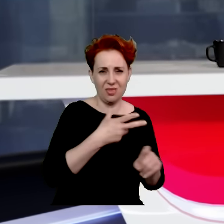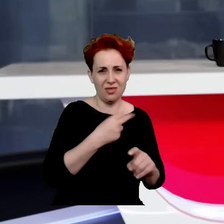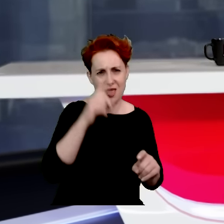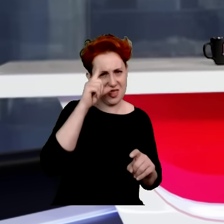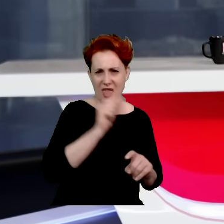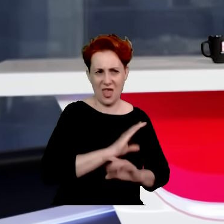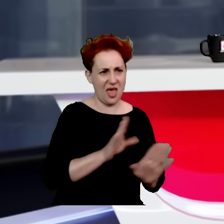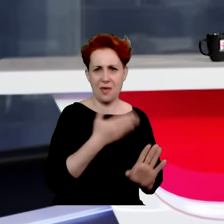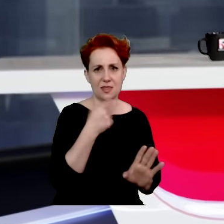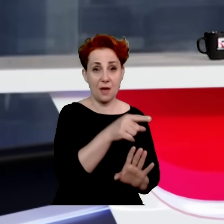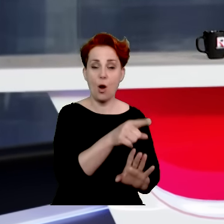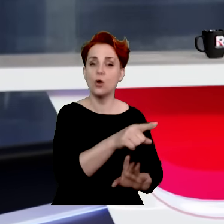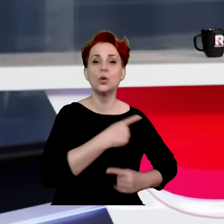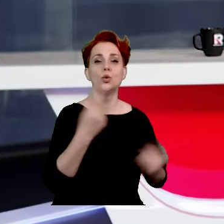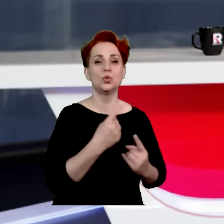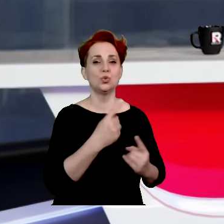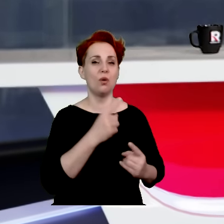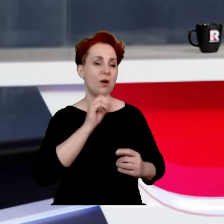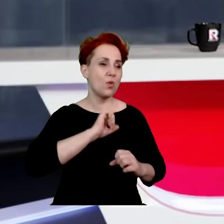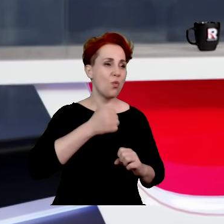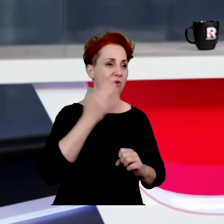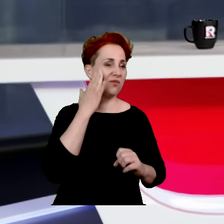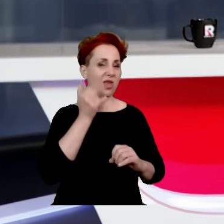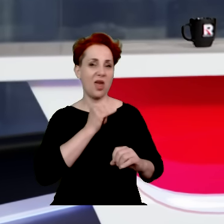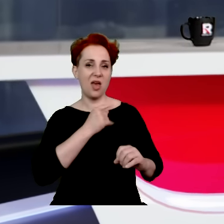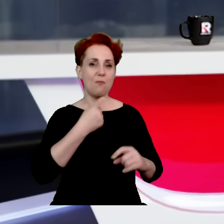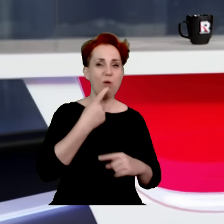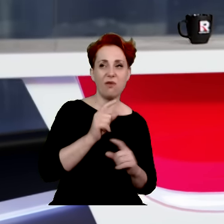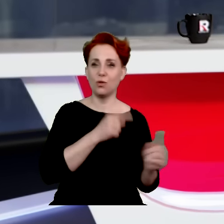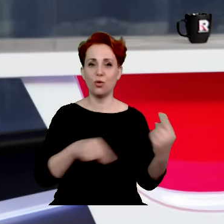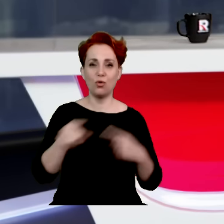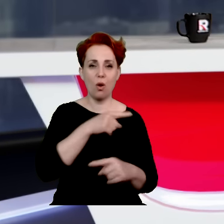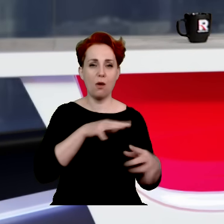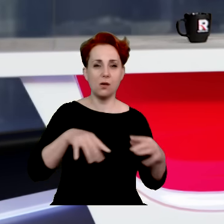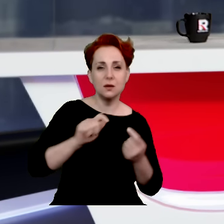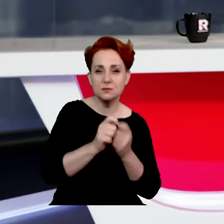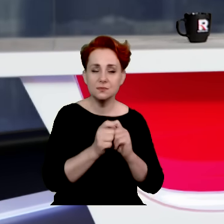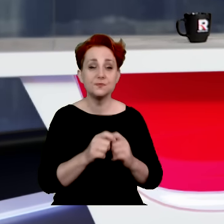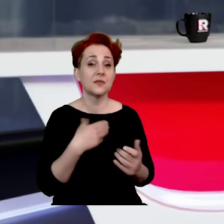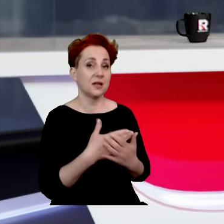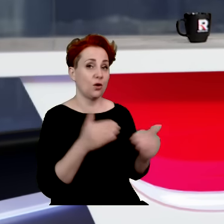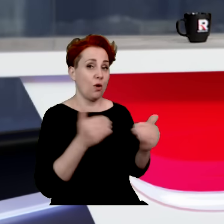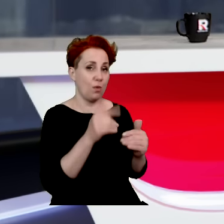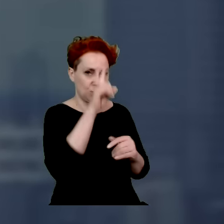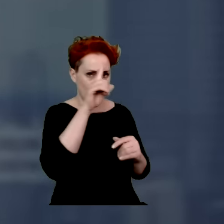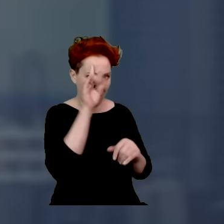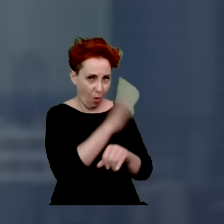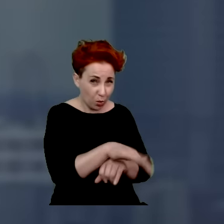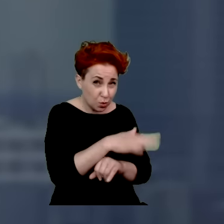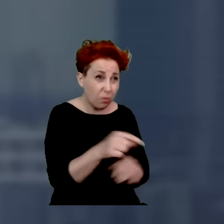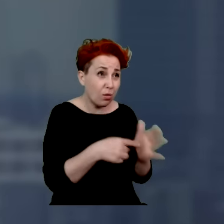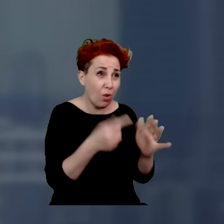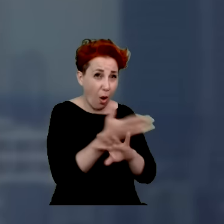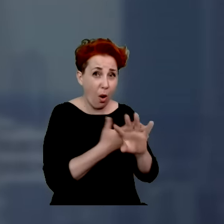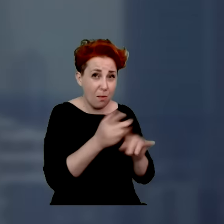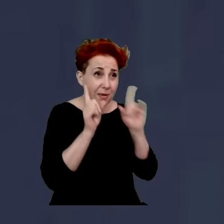Tusk jest świetnie wyszkolonym, świetnie wyszkolonym człowiekiem. Dlatego może tak ludzie oszukiwać, no bo to jest oszustwo, taka